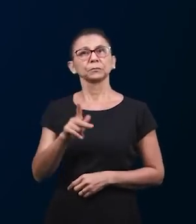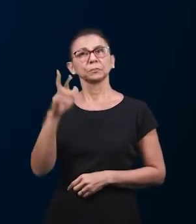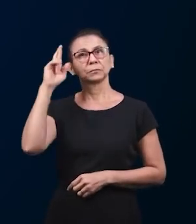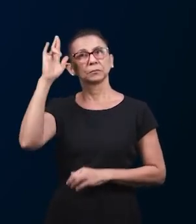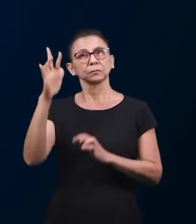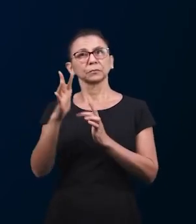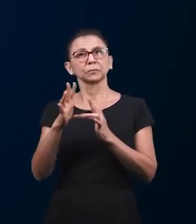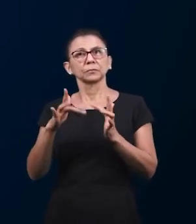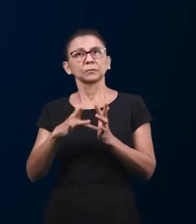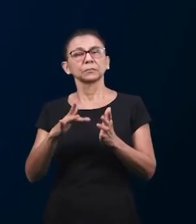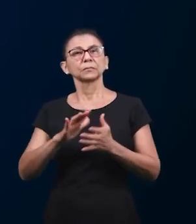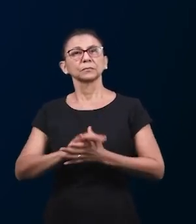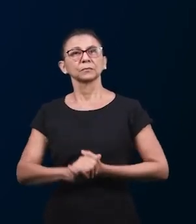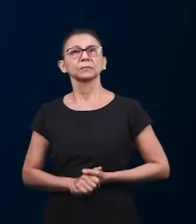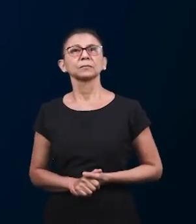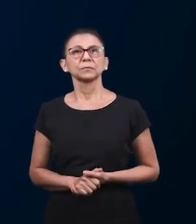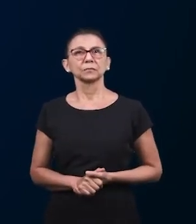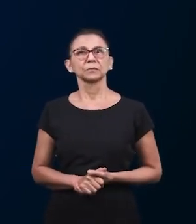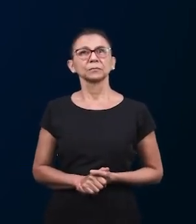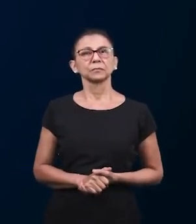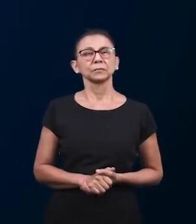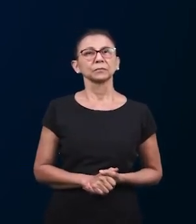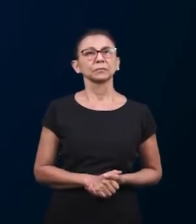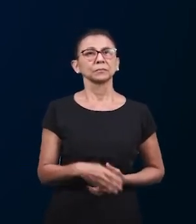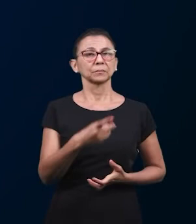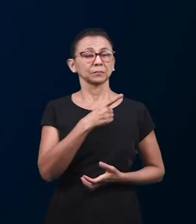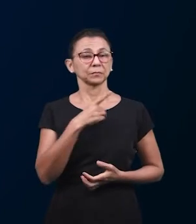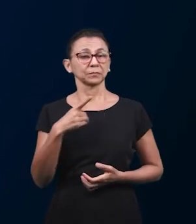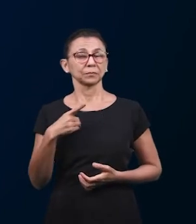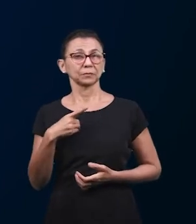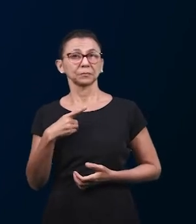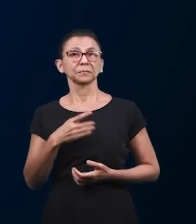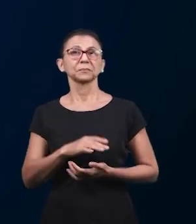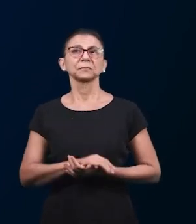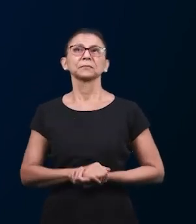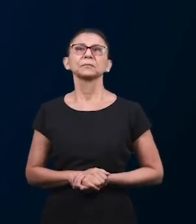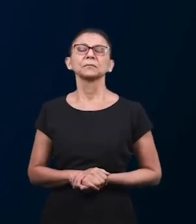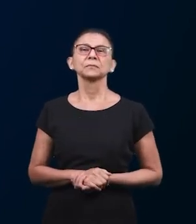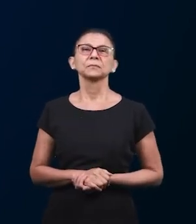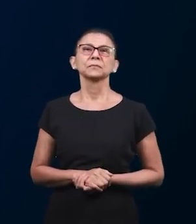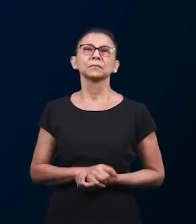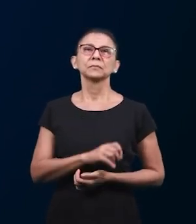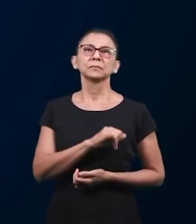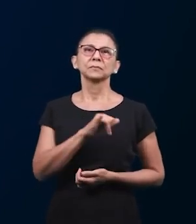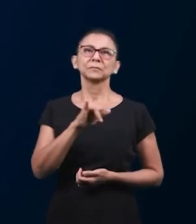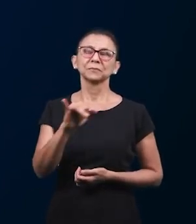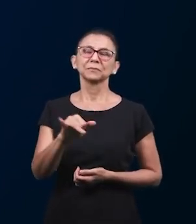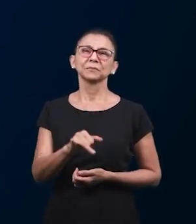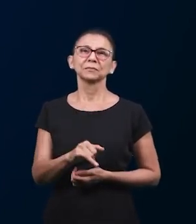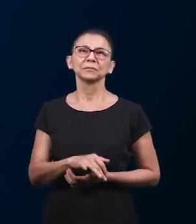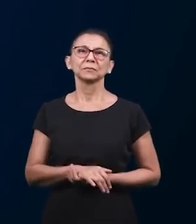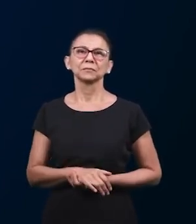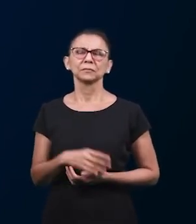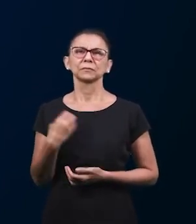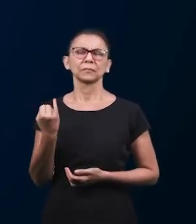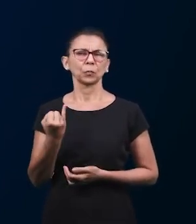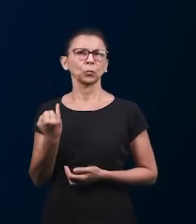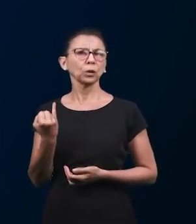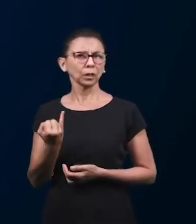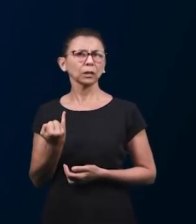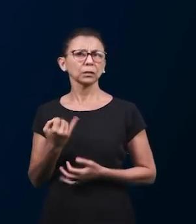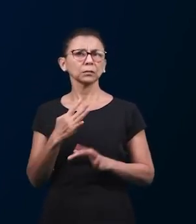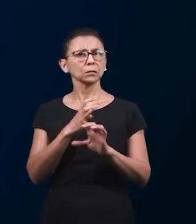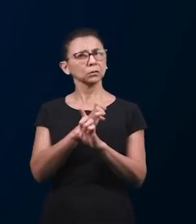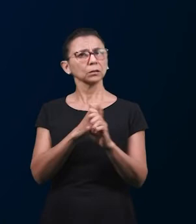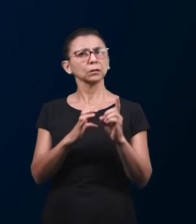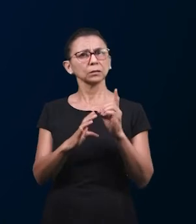кемсердам Мир Господа Иисуса меня зовут Фернандо Мьяширо из церкви в